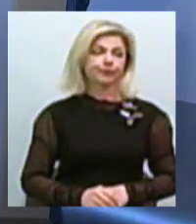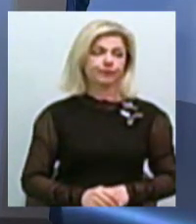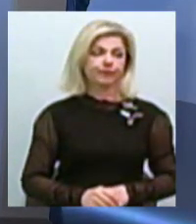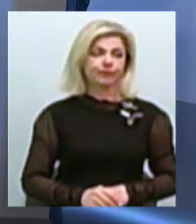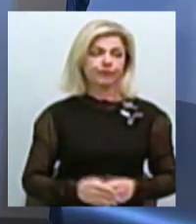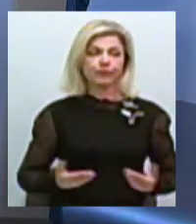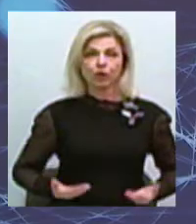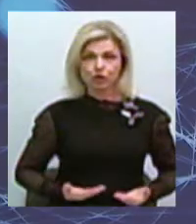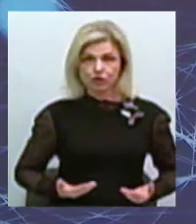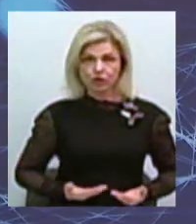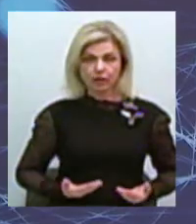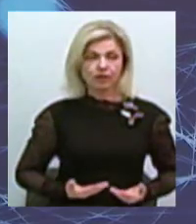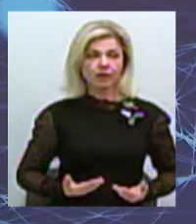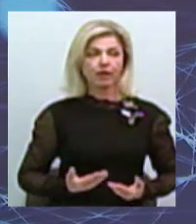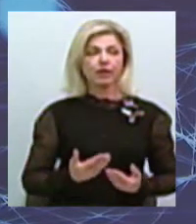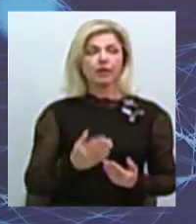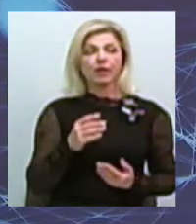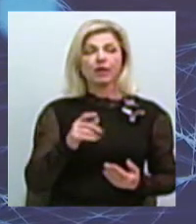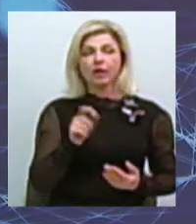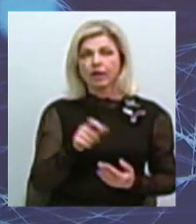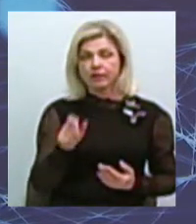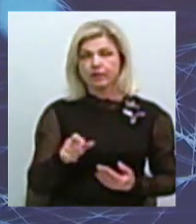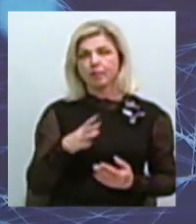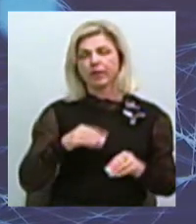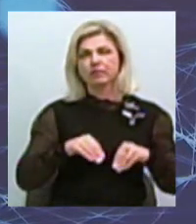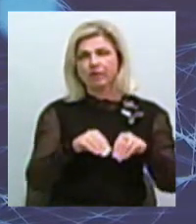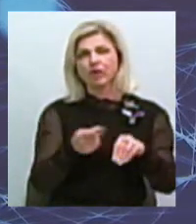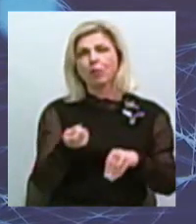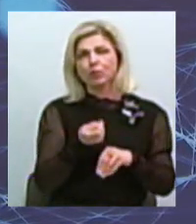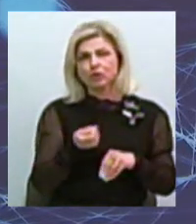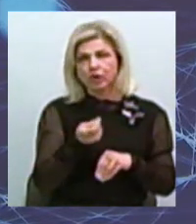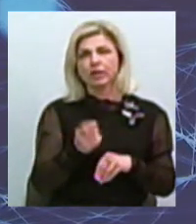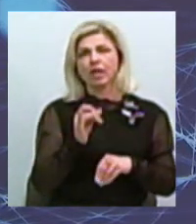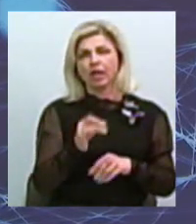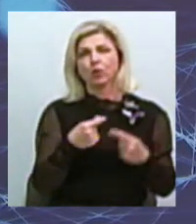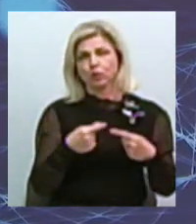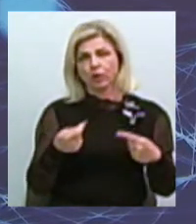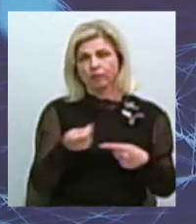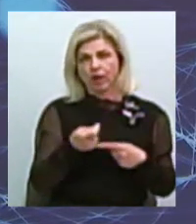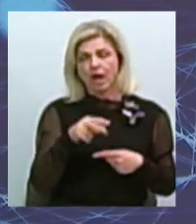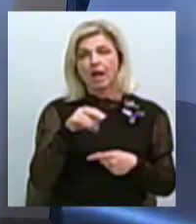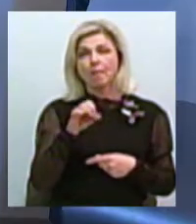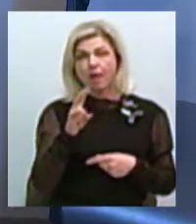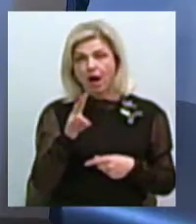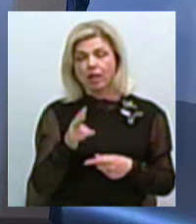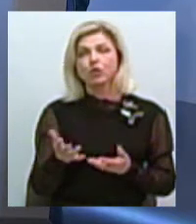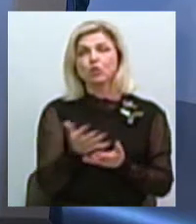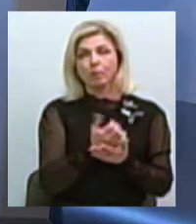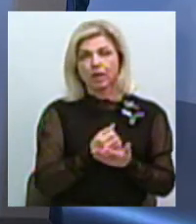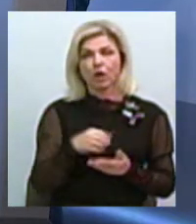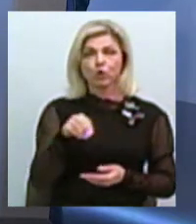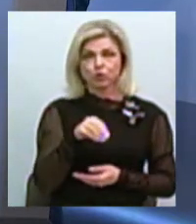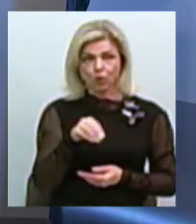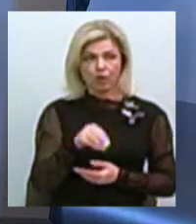Мешканці жили з гербальства та хліборобства, сіяли пшеницю, жит у ячмінь у лес вирощували городину, в лимані добували сіль. Можна це